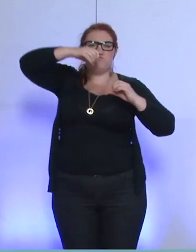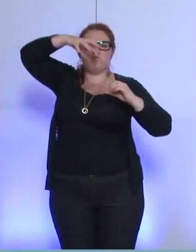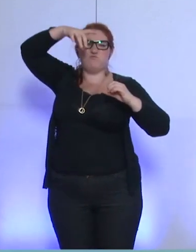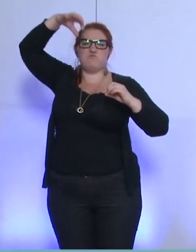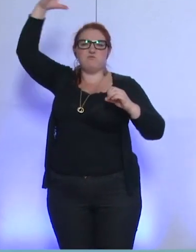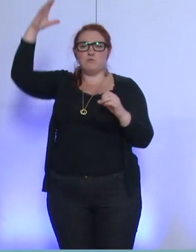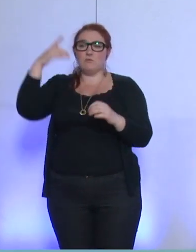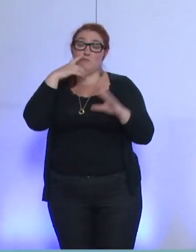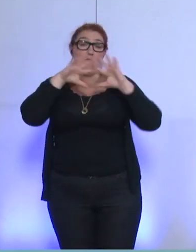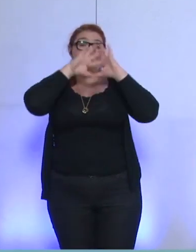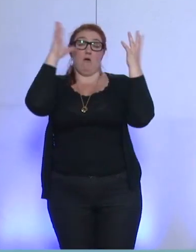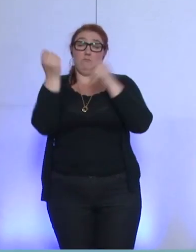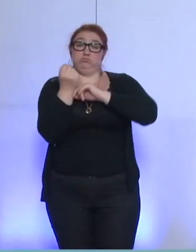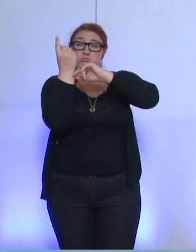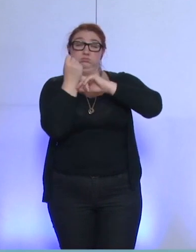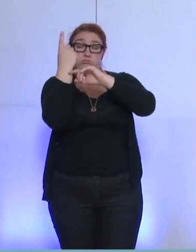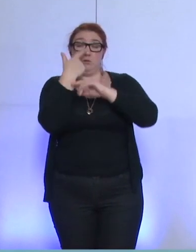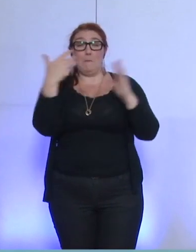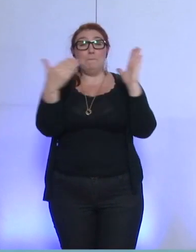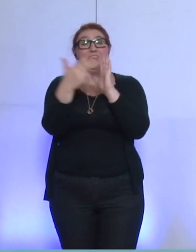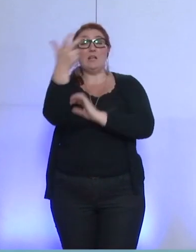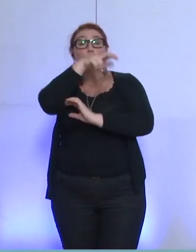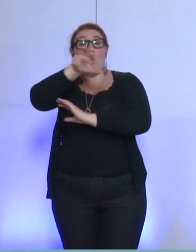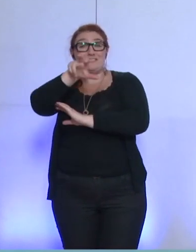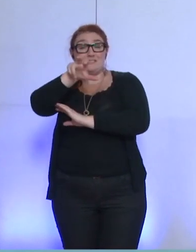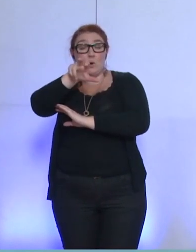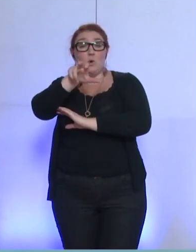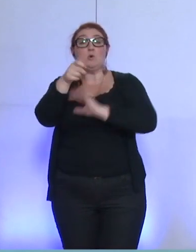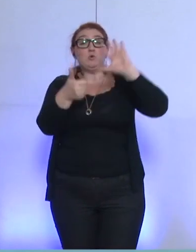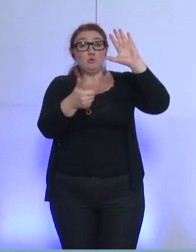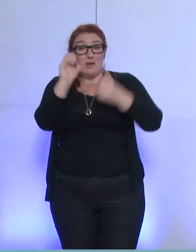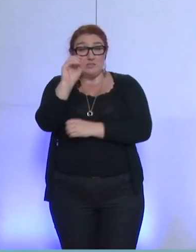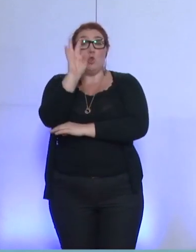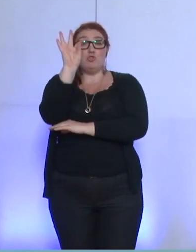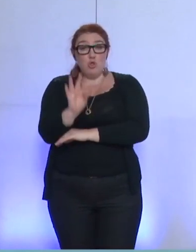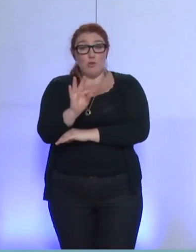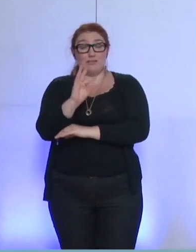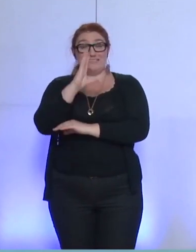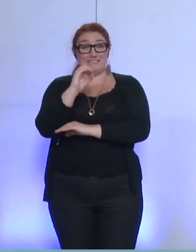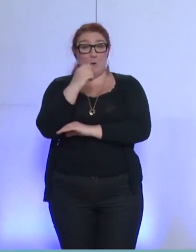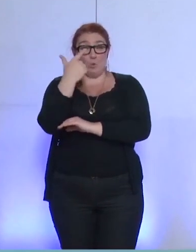donc, des émissions totales de 1 360 tonnes de CO2 par an.